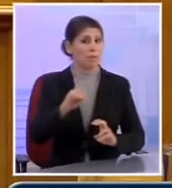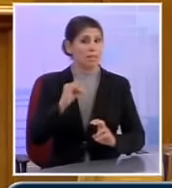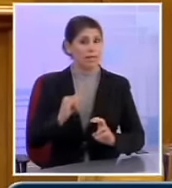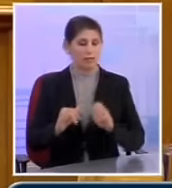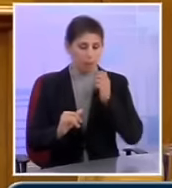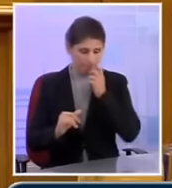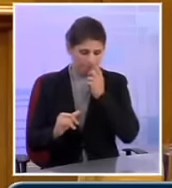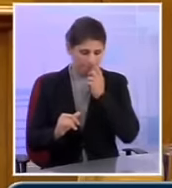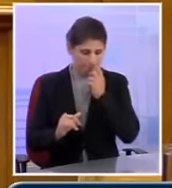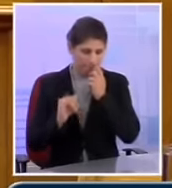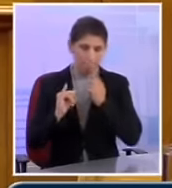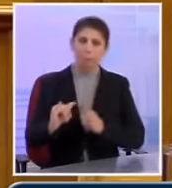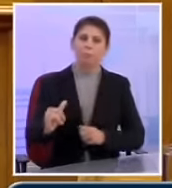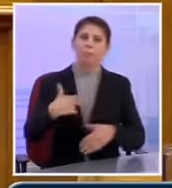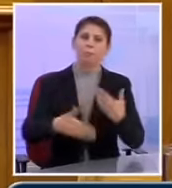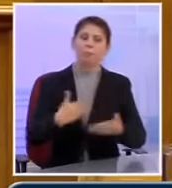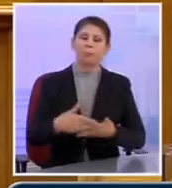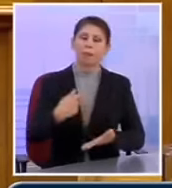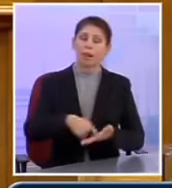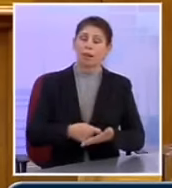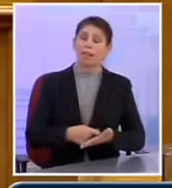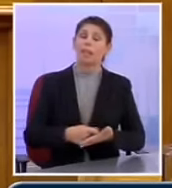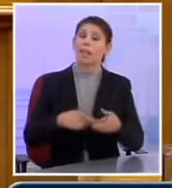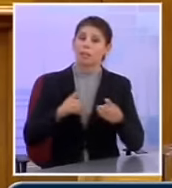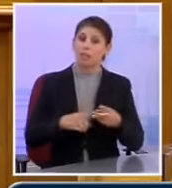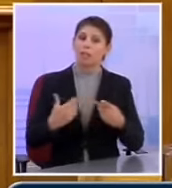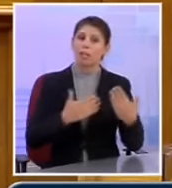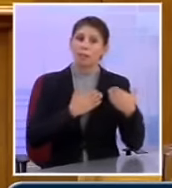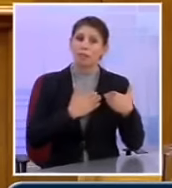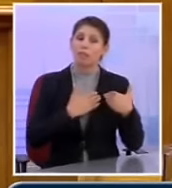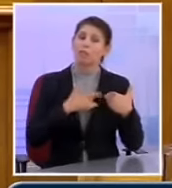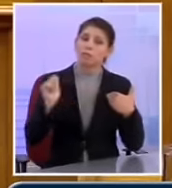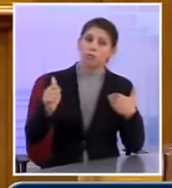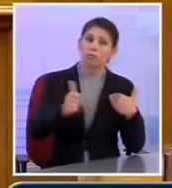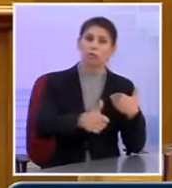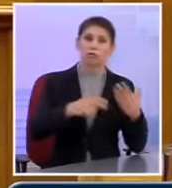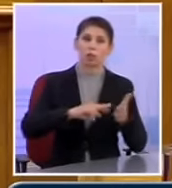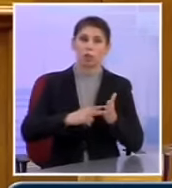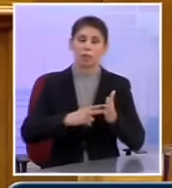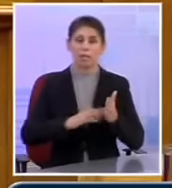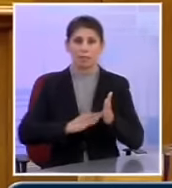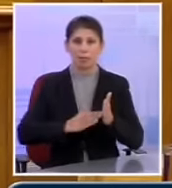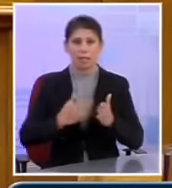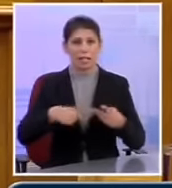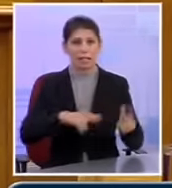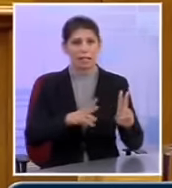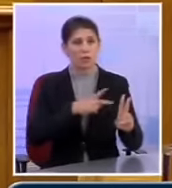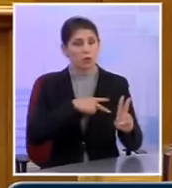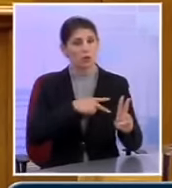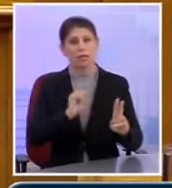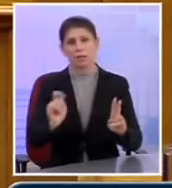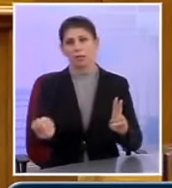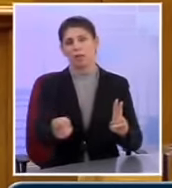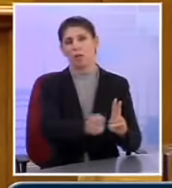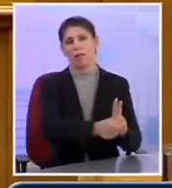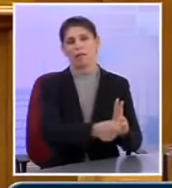διαδικασίες των πληρωμών και αφετέρου να αποκτήσουν επευθυνότητα οι ίδιες οικονομικές υπηρεσίες ώστε να εκτελούν σωστά τις πληρωμές.